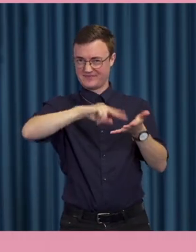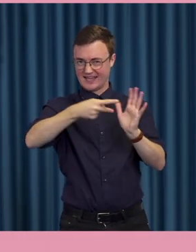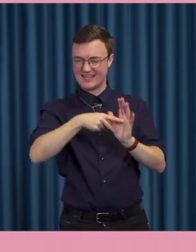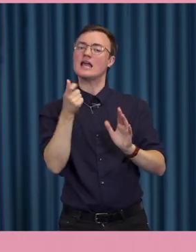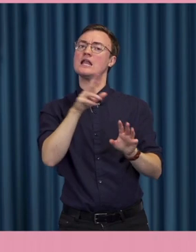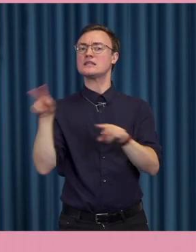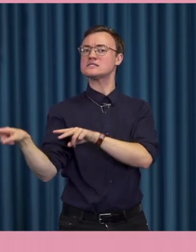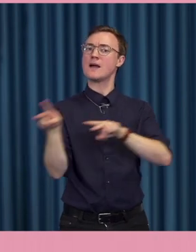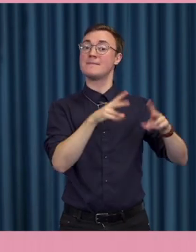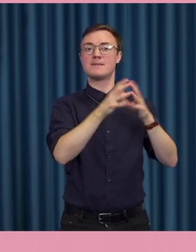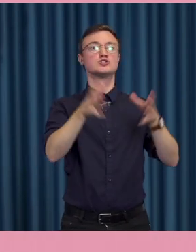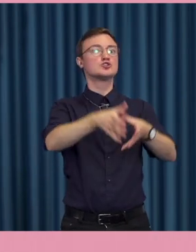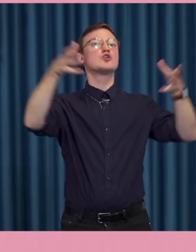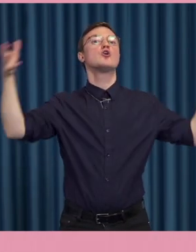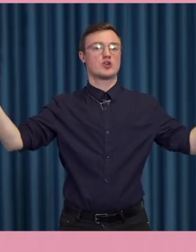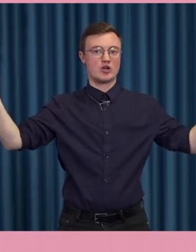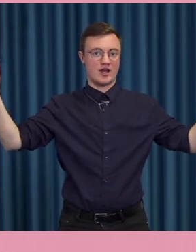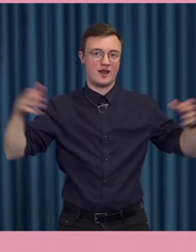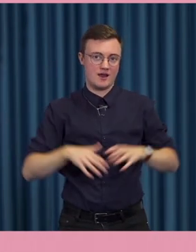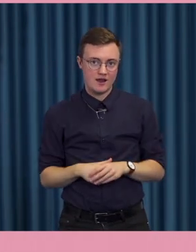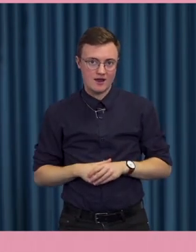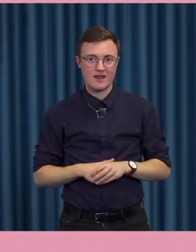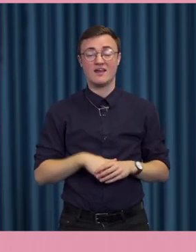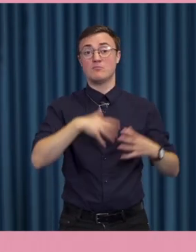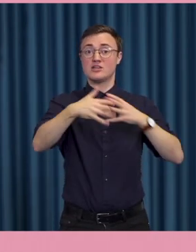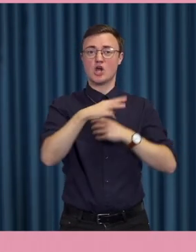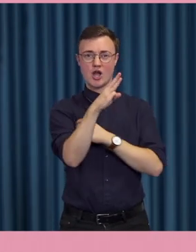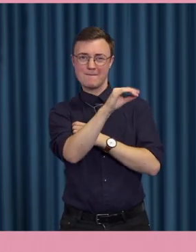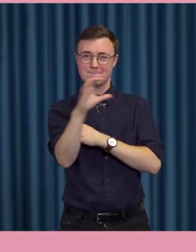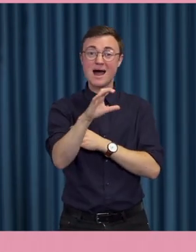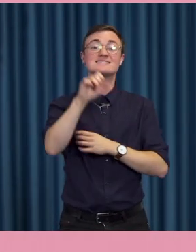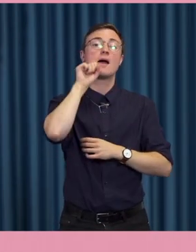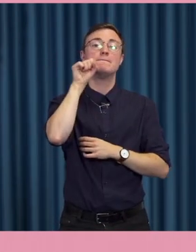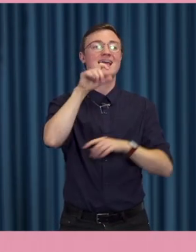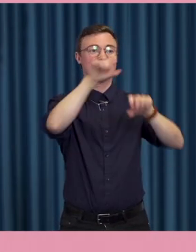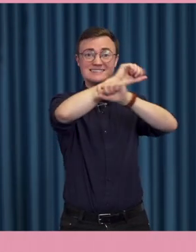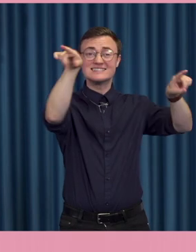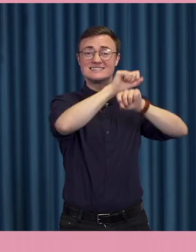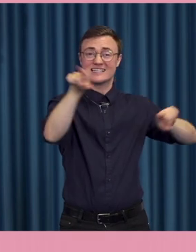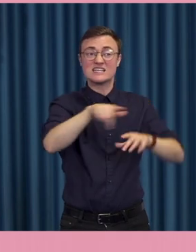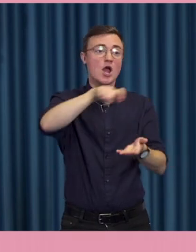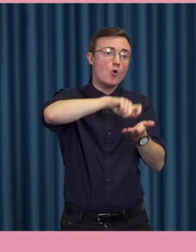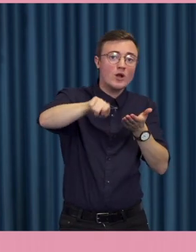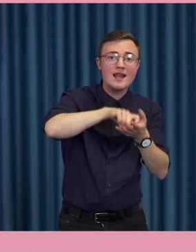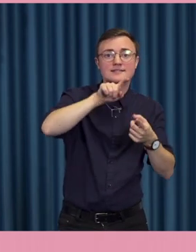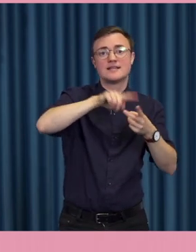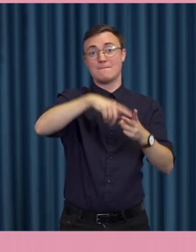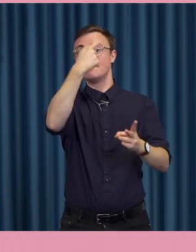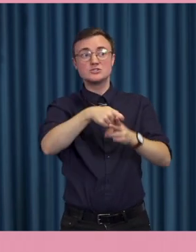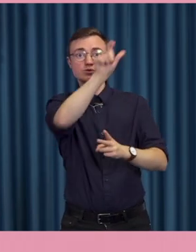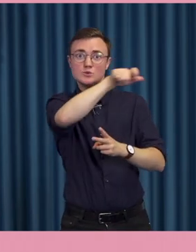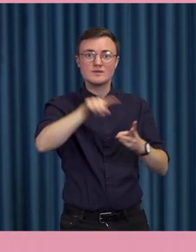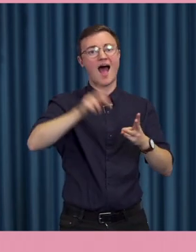mycket större skala. Man gör mass mejl till beslutsfattare, journalister och